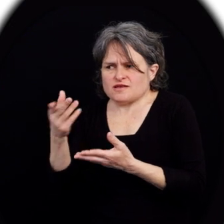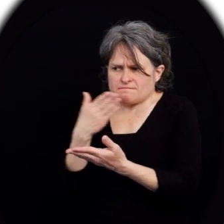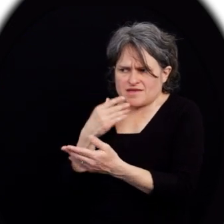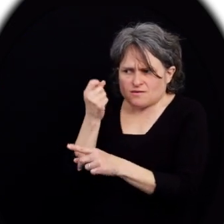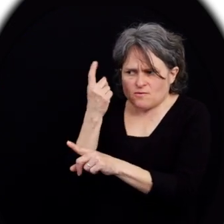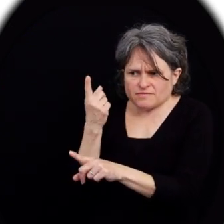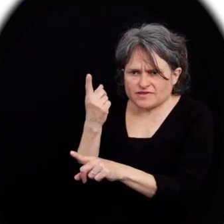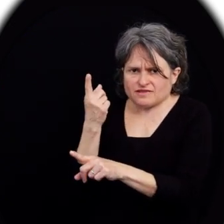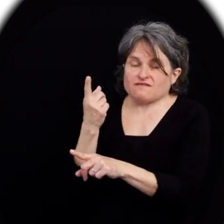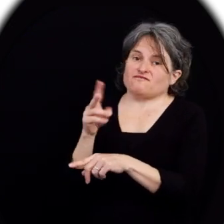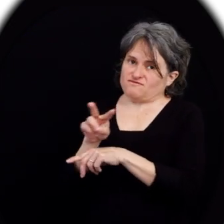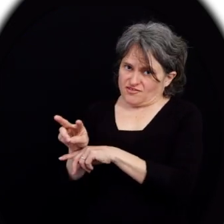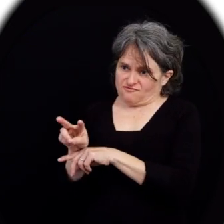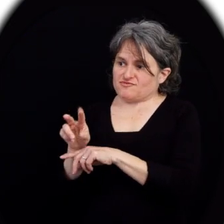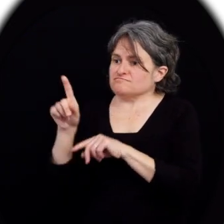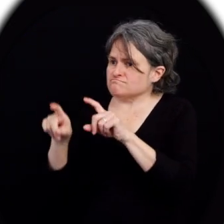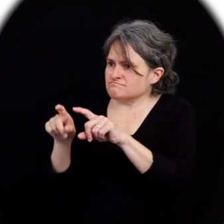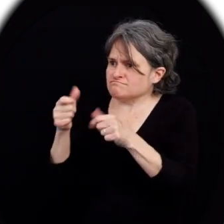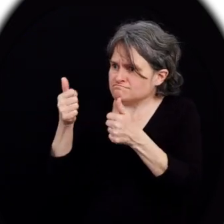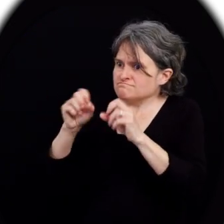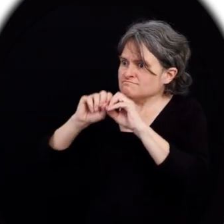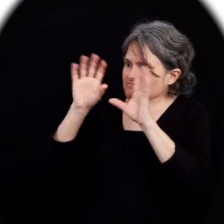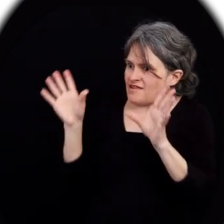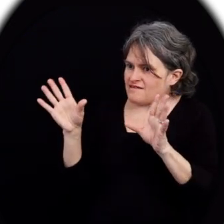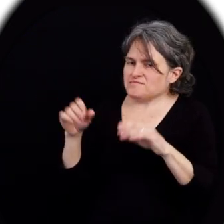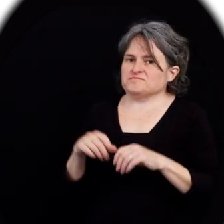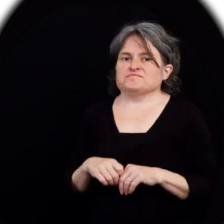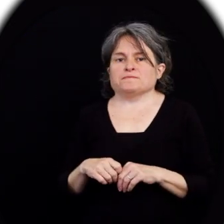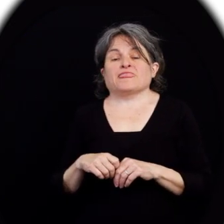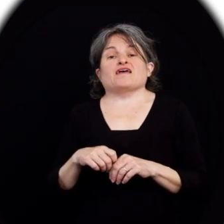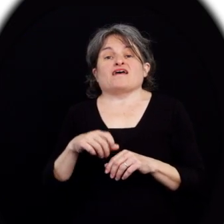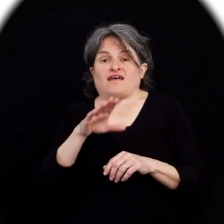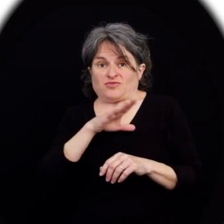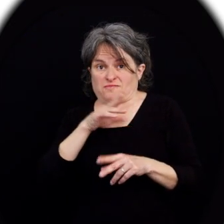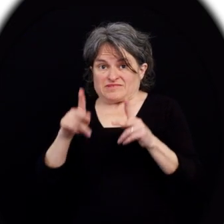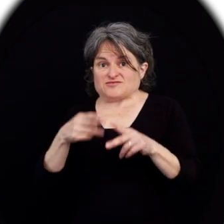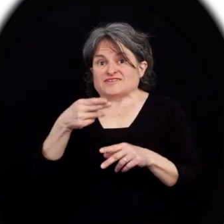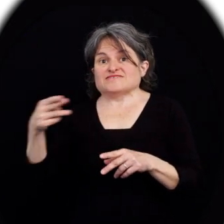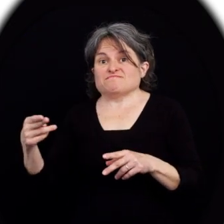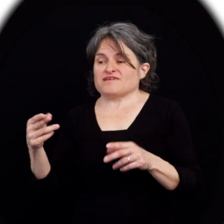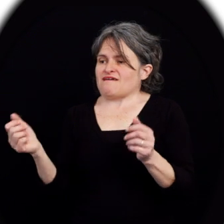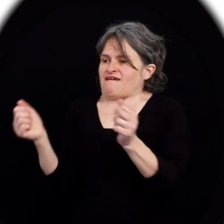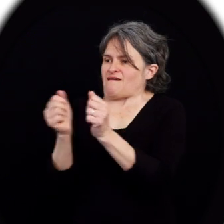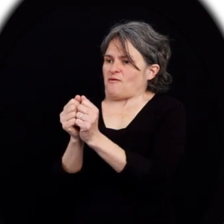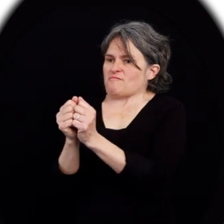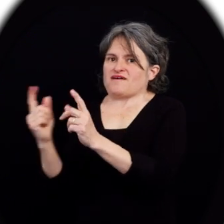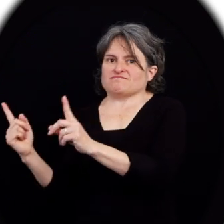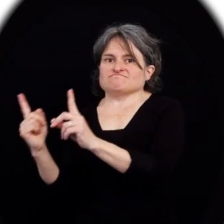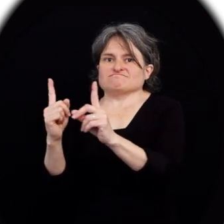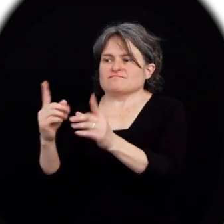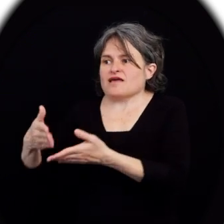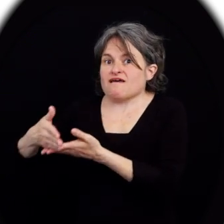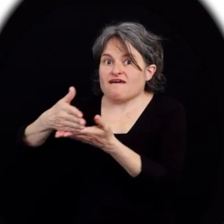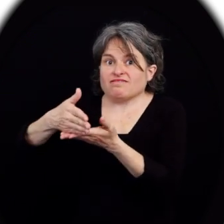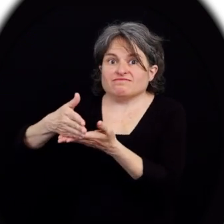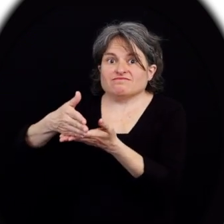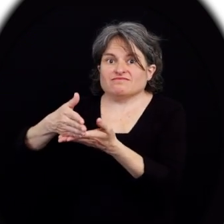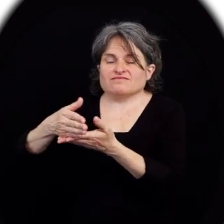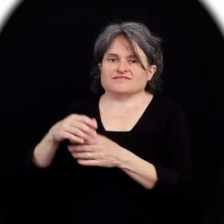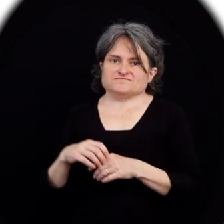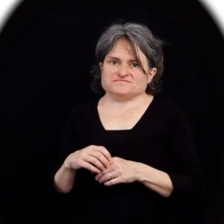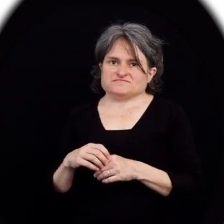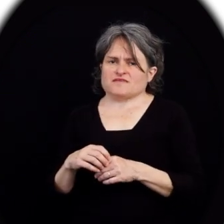vérifier si votre message a été bien compris. Plusieurs personnes handicapées ont recours à une accompagnatrice ou à un